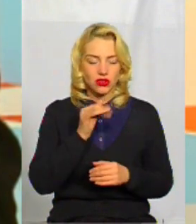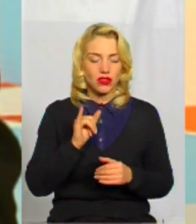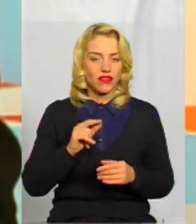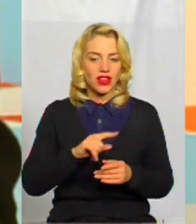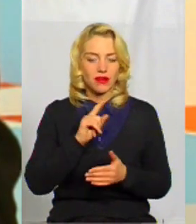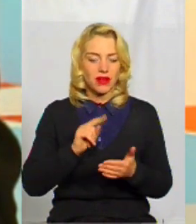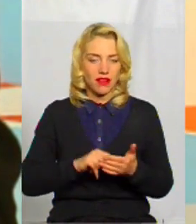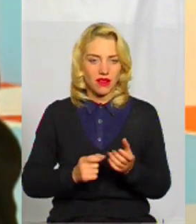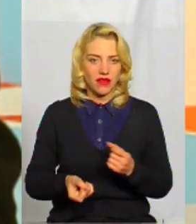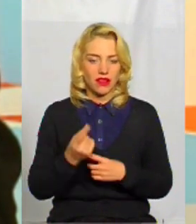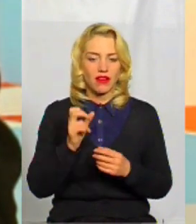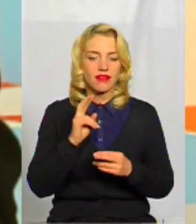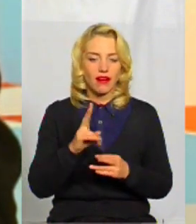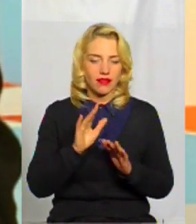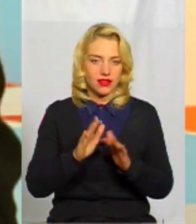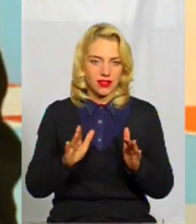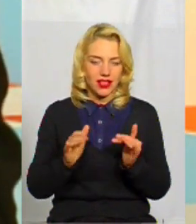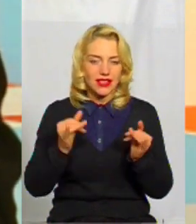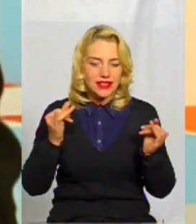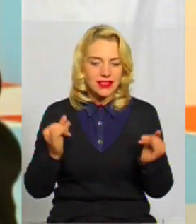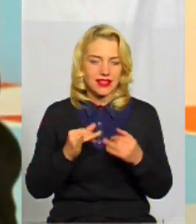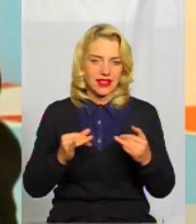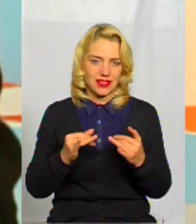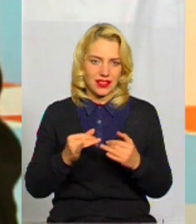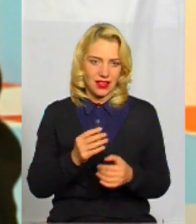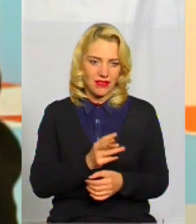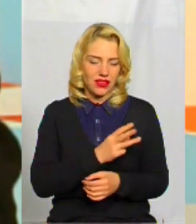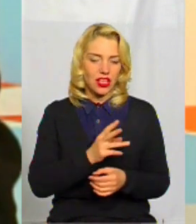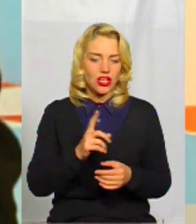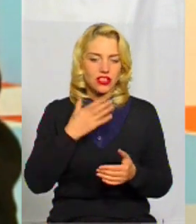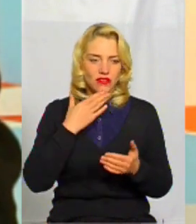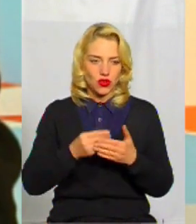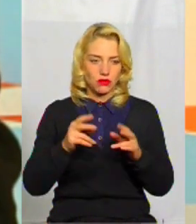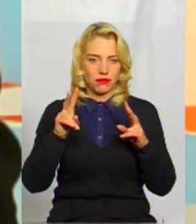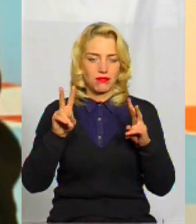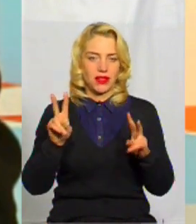виникає питання, як зацікавити дітей? Як зацікавити дітей своїм предметом?